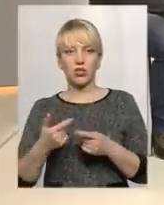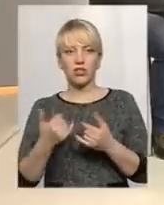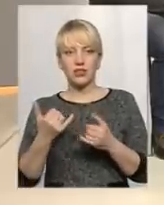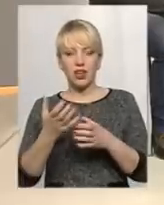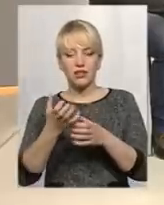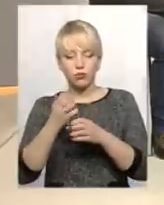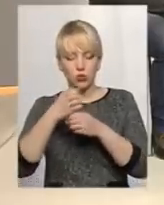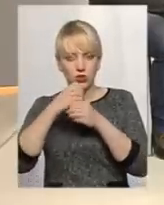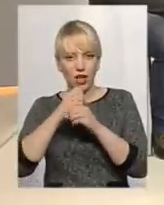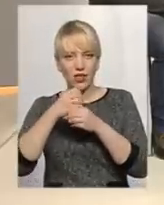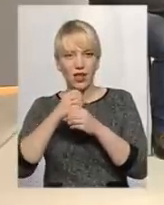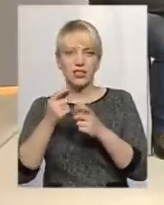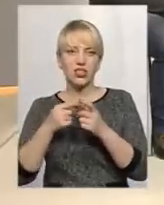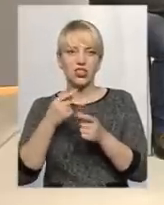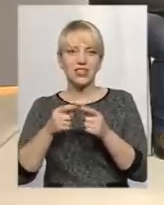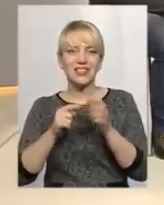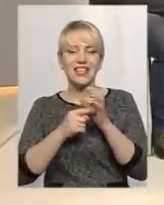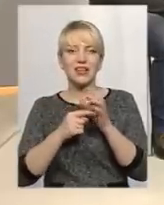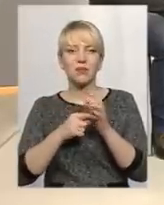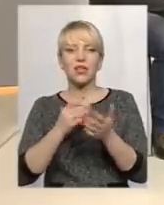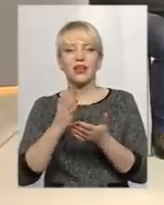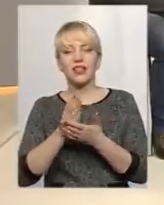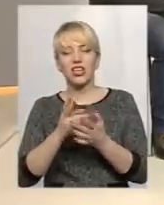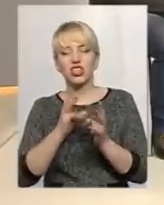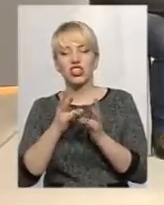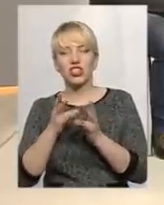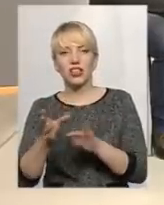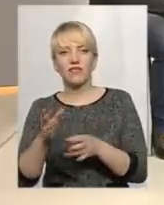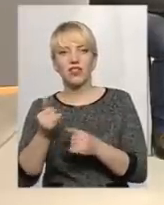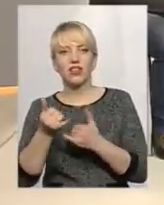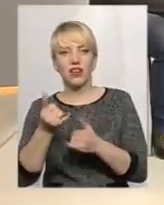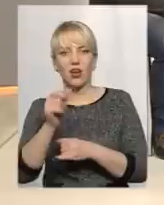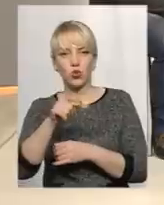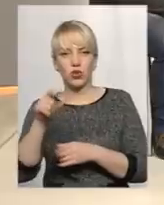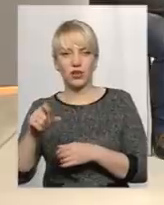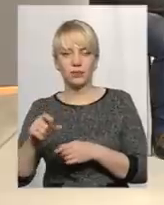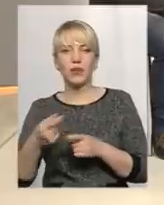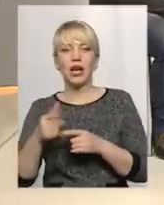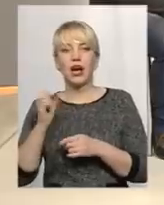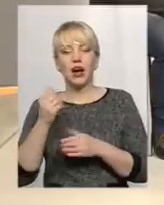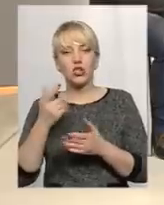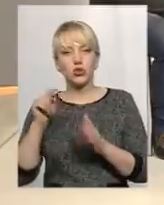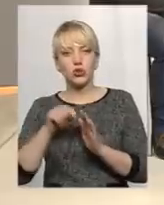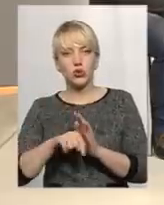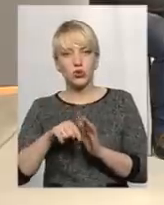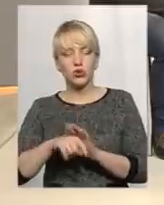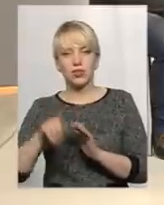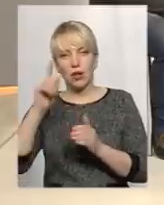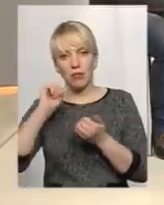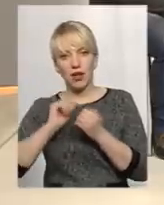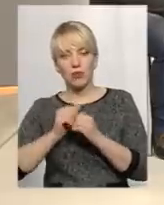аналізи, чи вони є шкідливі для нас, чи для відвідувачів, чи немає і так далі. Що стосується пам'ятки природи, хотілося б, звісно,